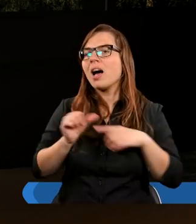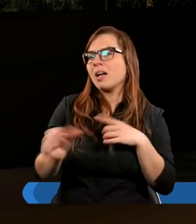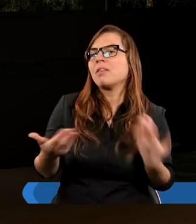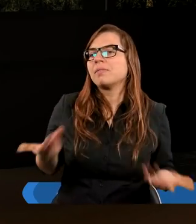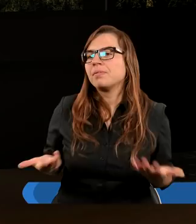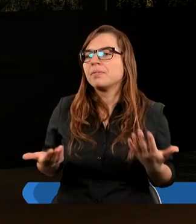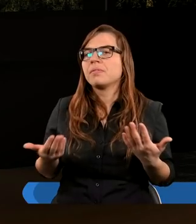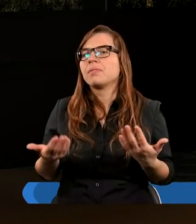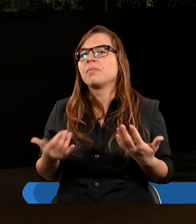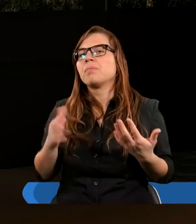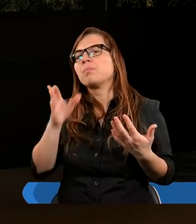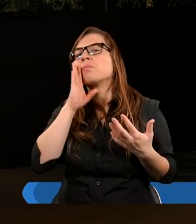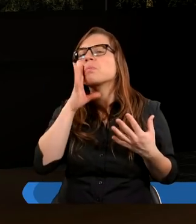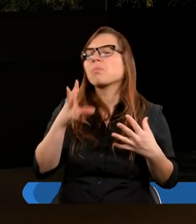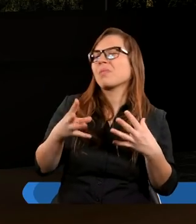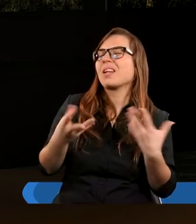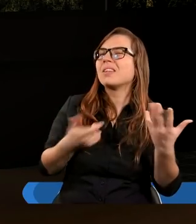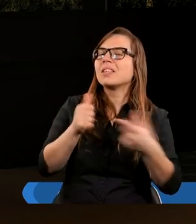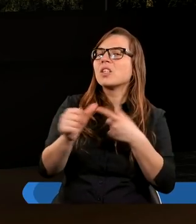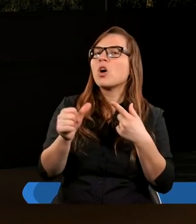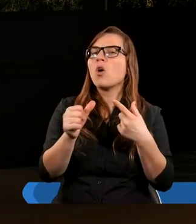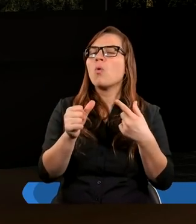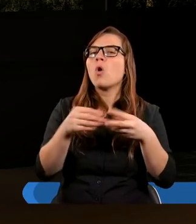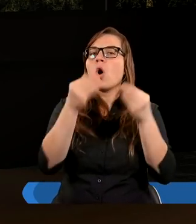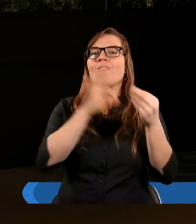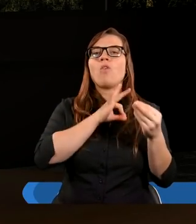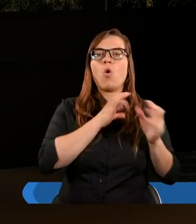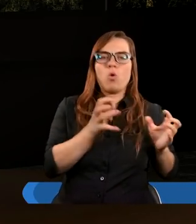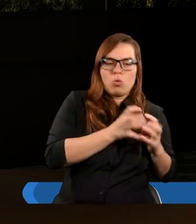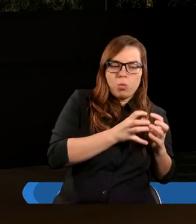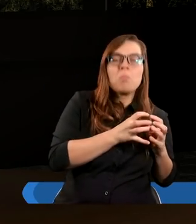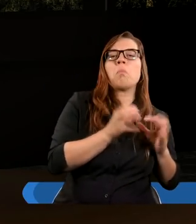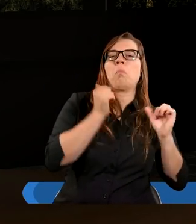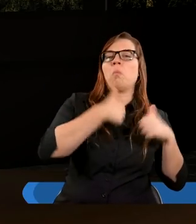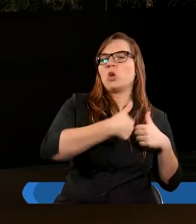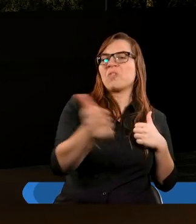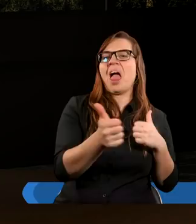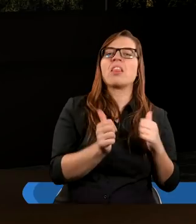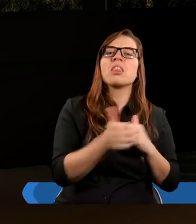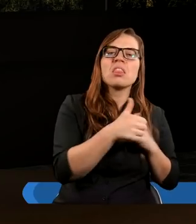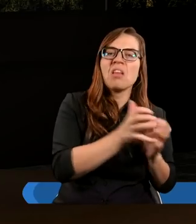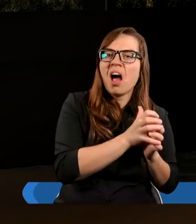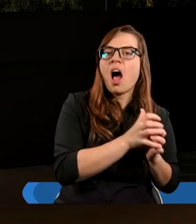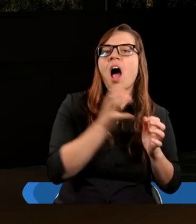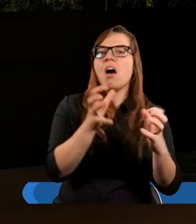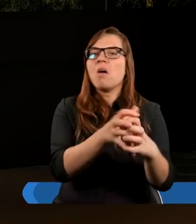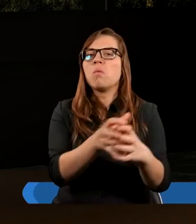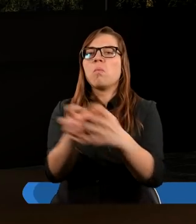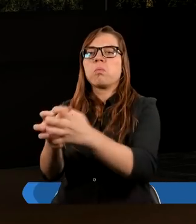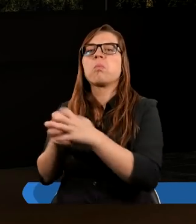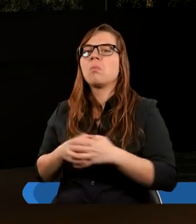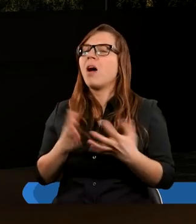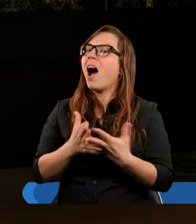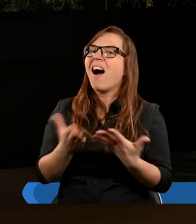które jakby rozbijają tą jedność, tak? No i wtedy przydałoby się, mając taką